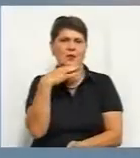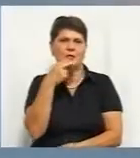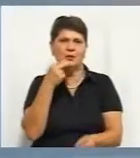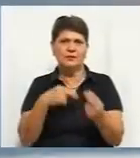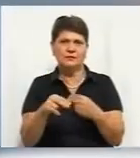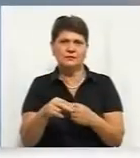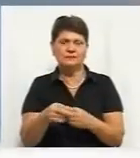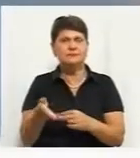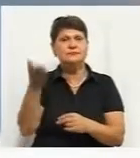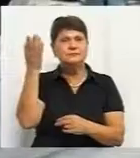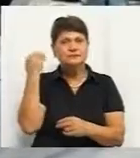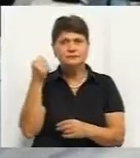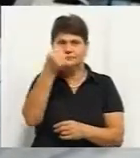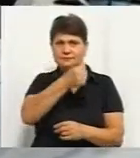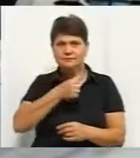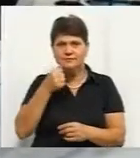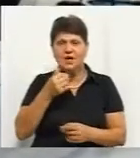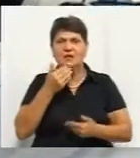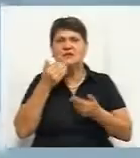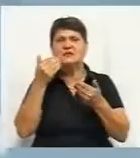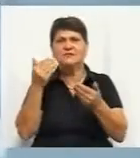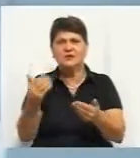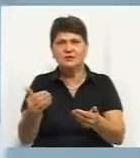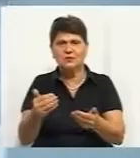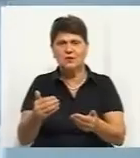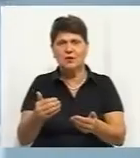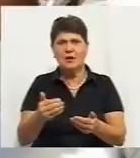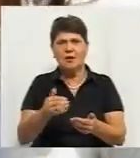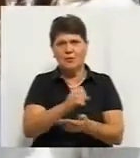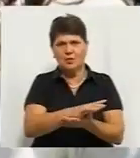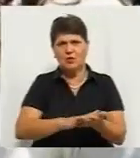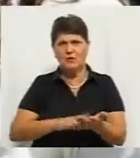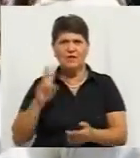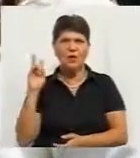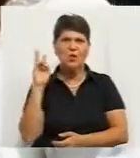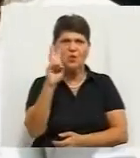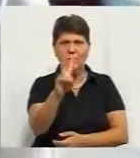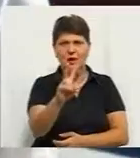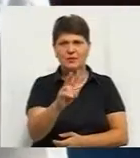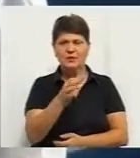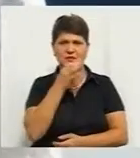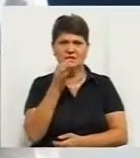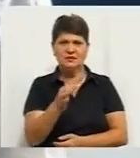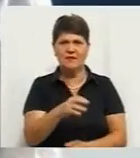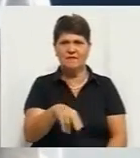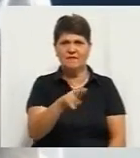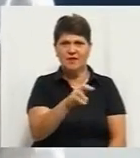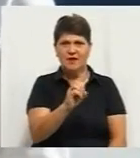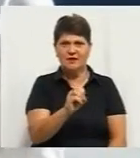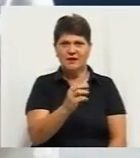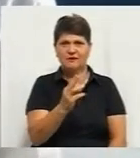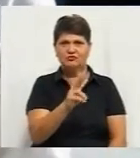Торік мешканці мікрорайону звернулися до мерії з проханням продовжити тролейбусну лінію, додає Дешкант. Ми цього чекали